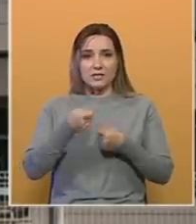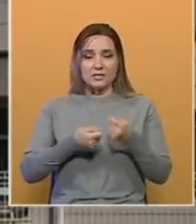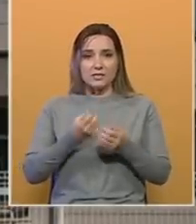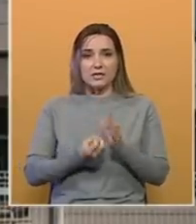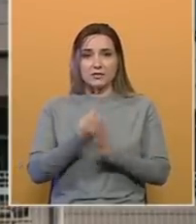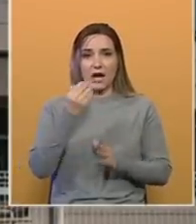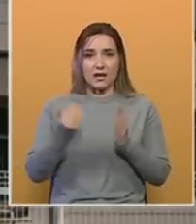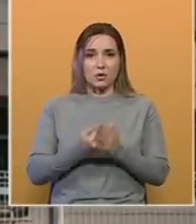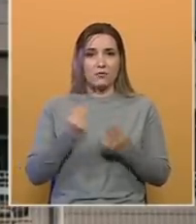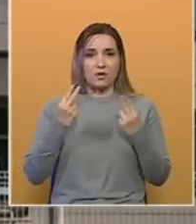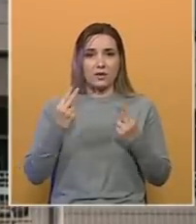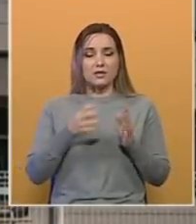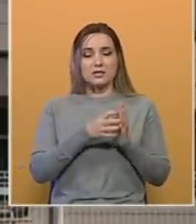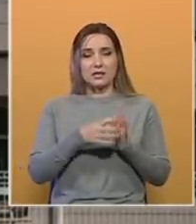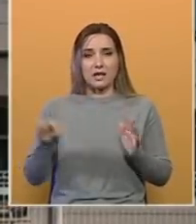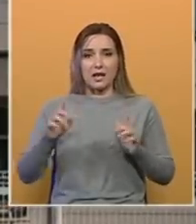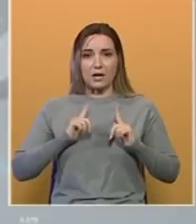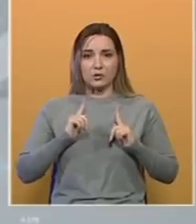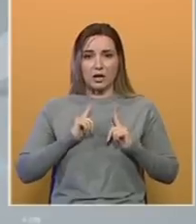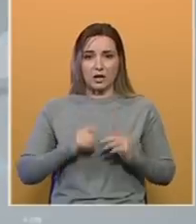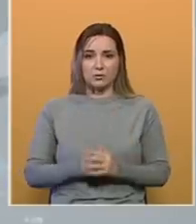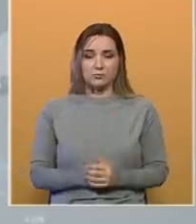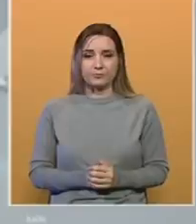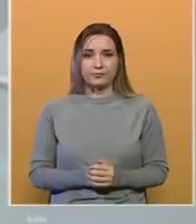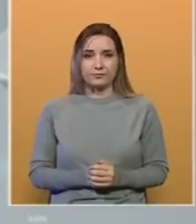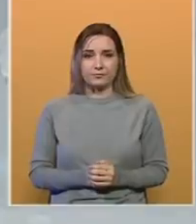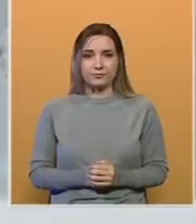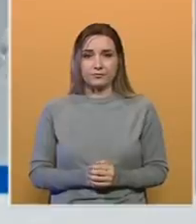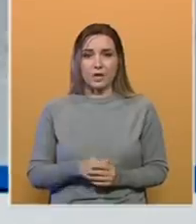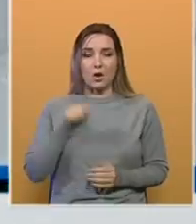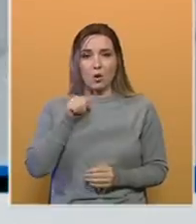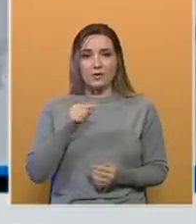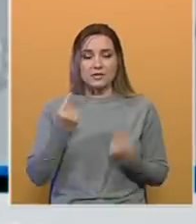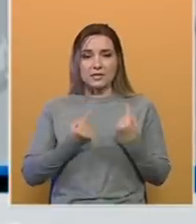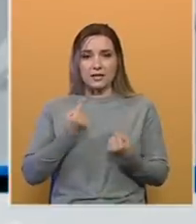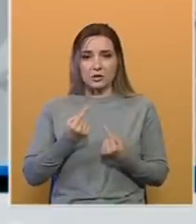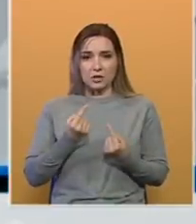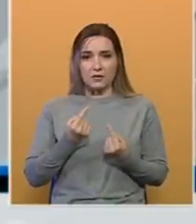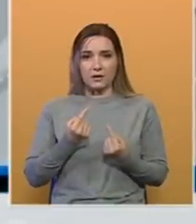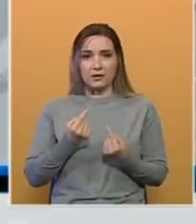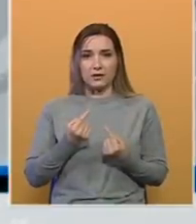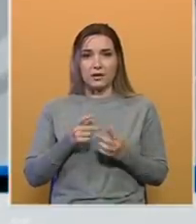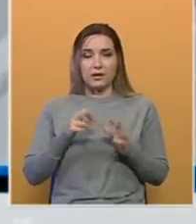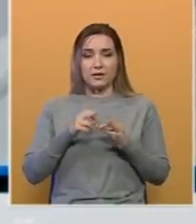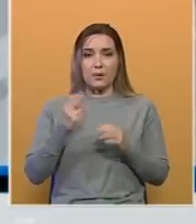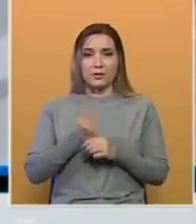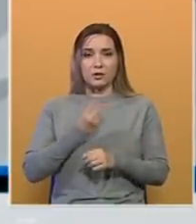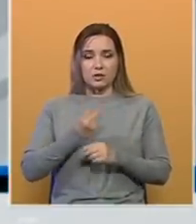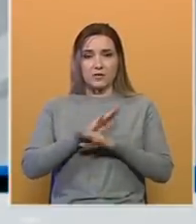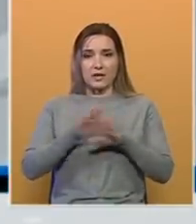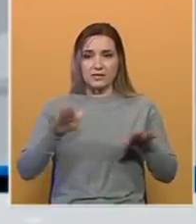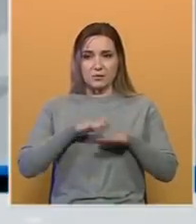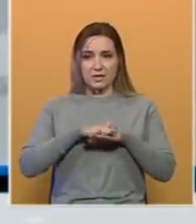stvaranje nove vrijednosti i dalje je na čekanju. Ovdje se dešava da bi država na svim